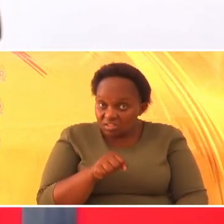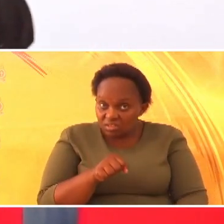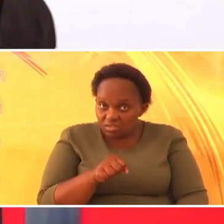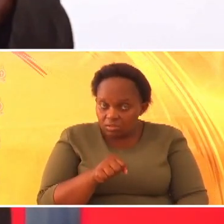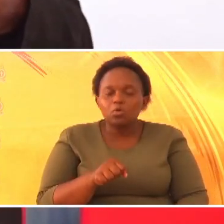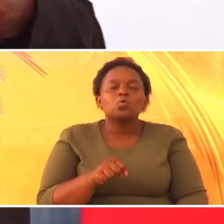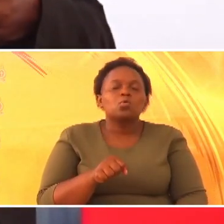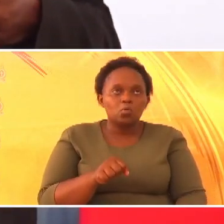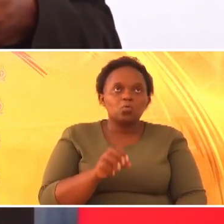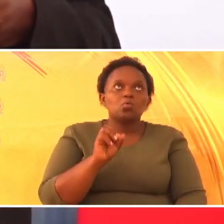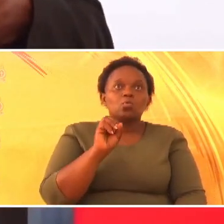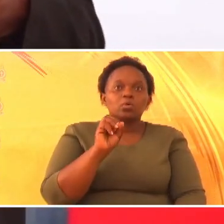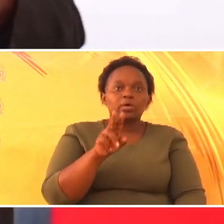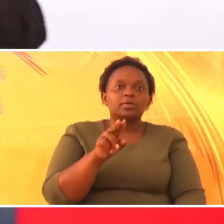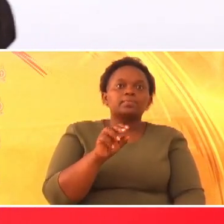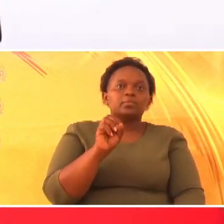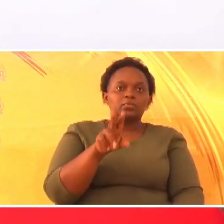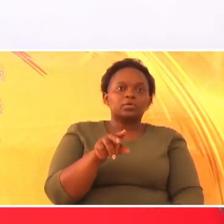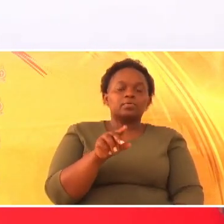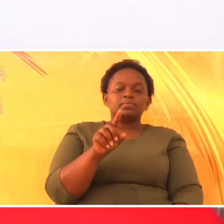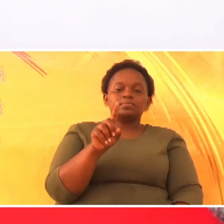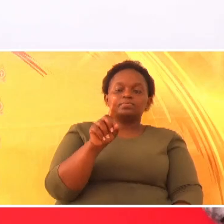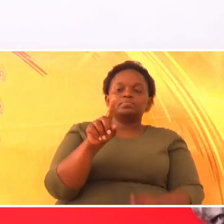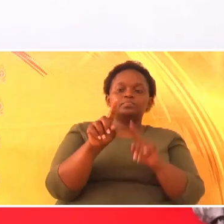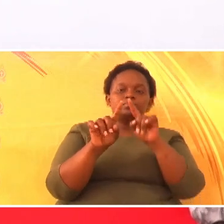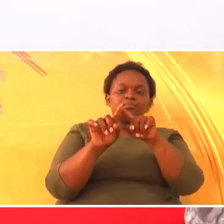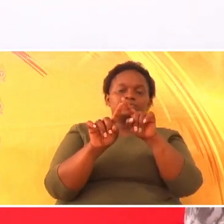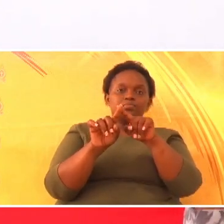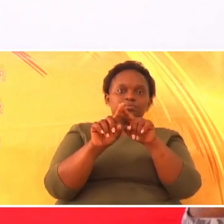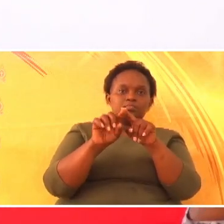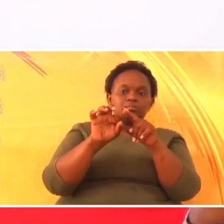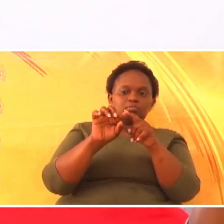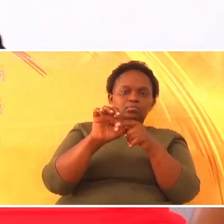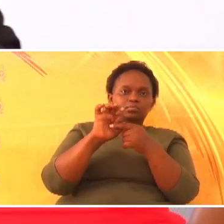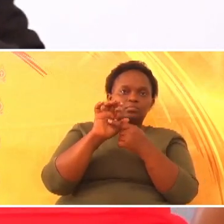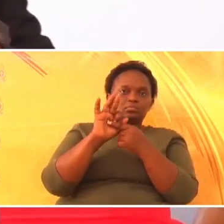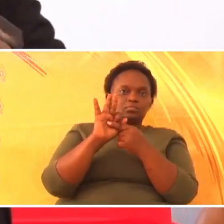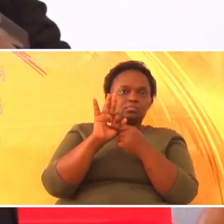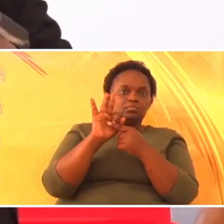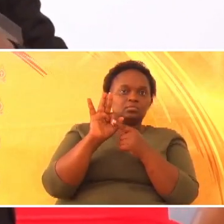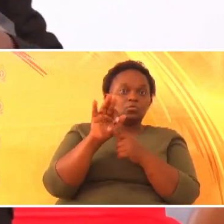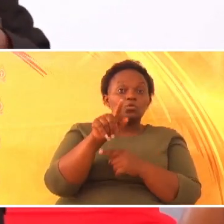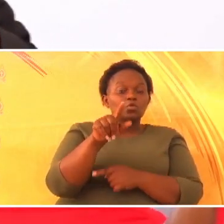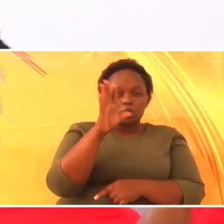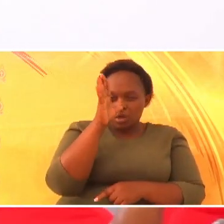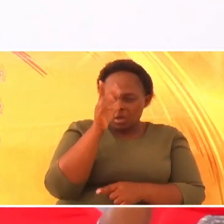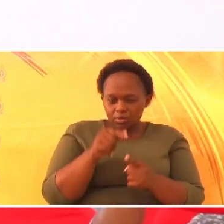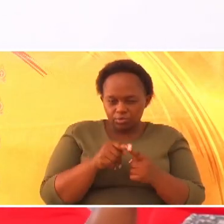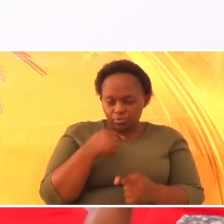Haya, unakiara. Unakiara keabele. Uliyatele, no wahe nagia.